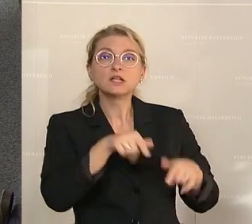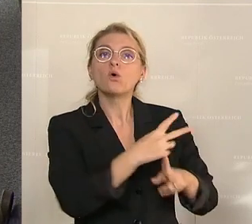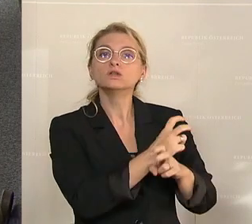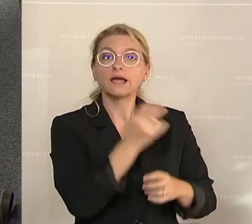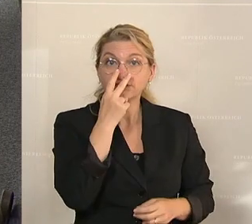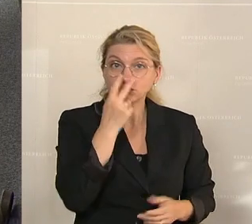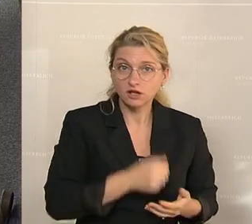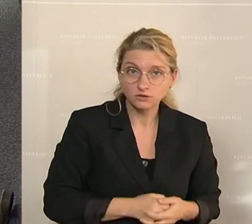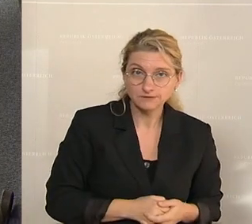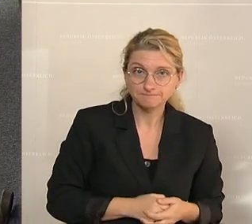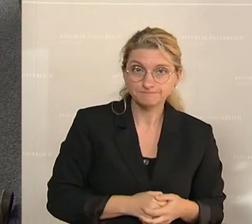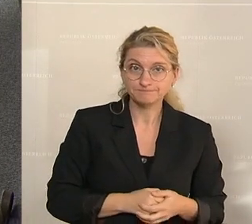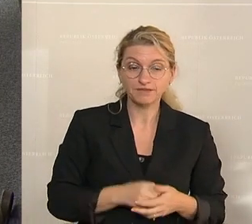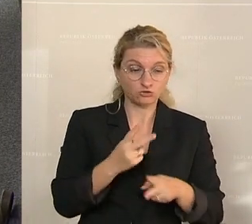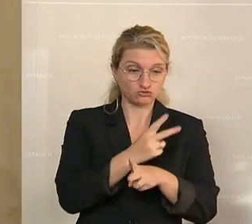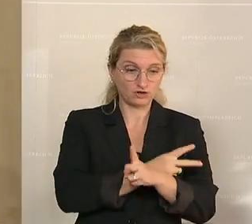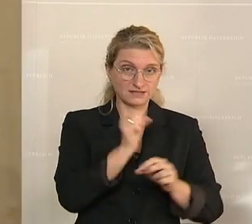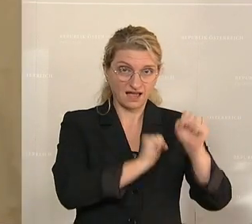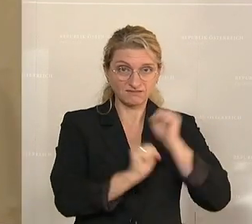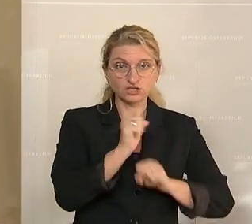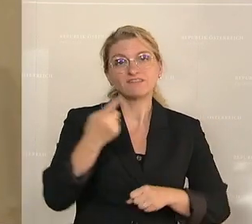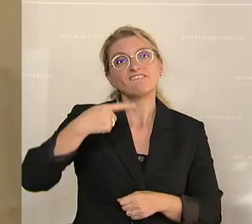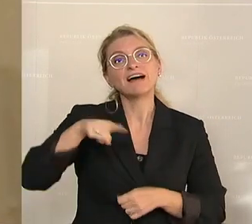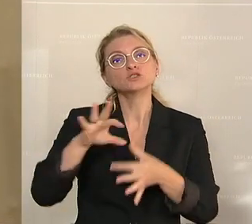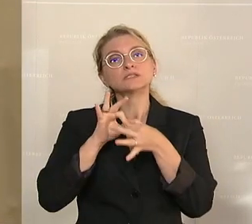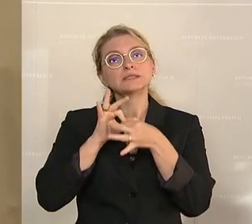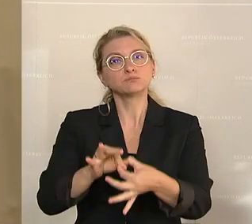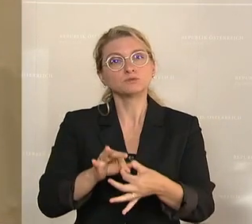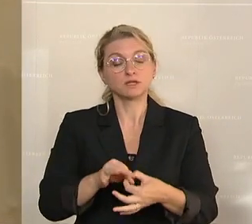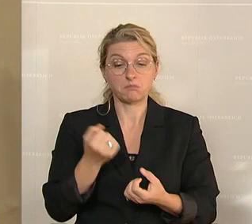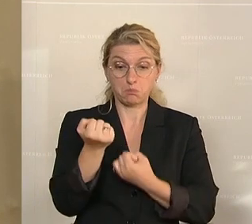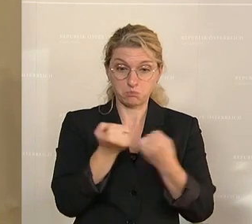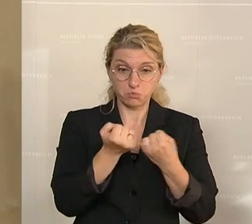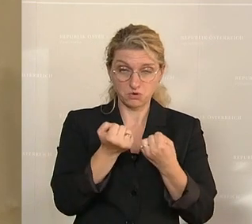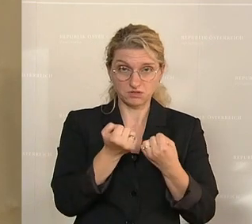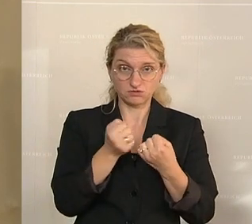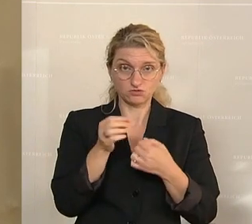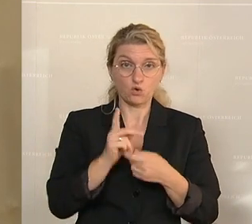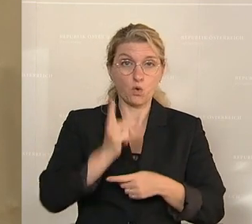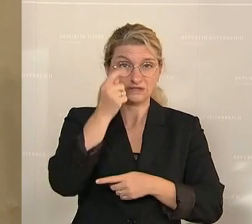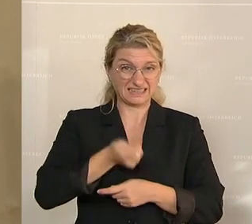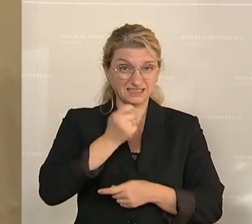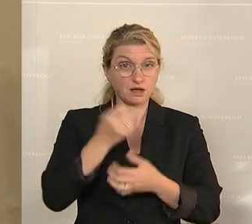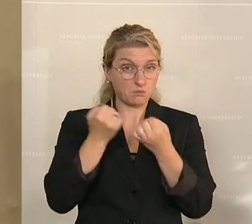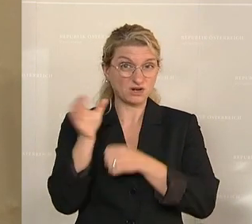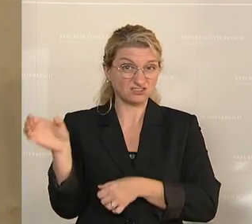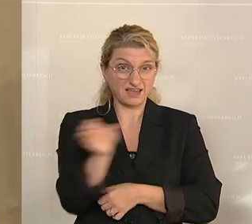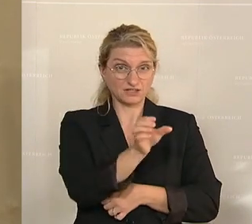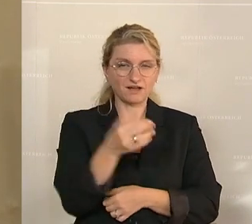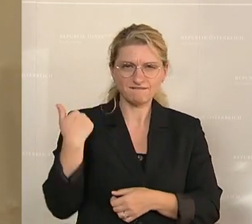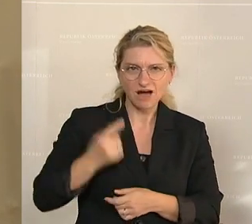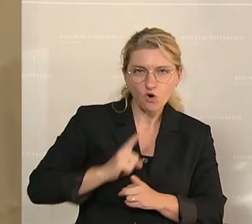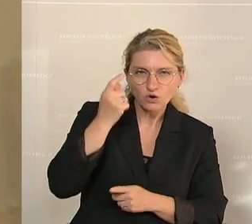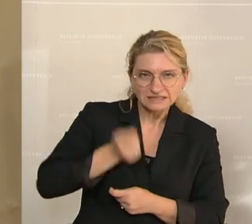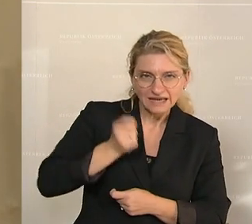Wir haben eine weisungsgebundene Staatsanwaltschaft. Wir haben politisch eingesetzte Höchstrichter. Wir haben einen Höchstrichter, der zurücktreten musste, weil er